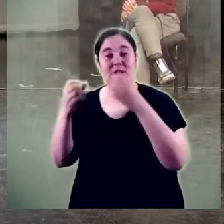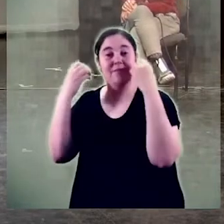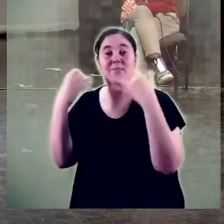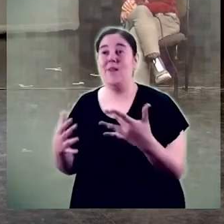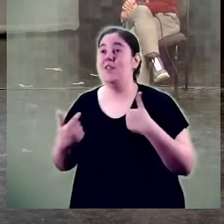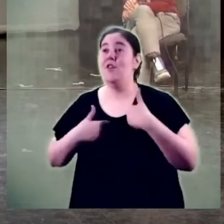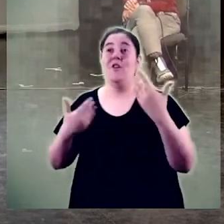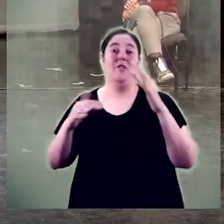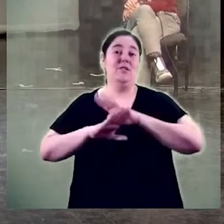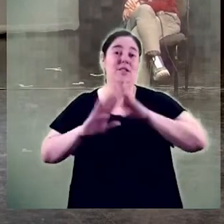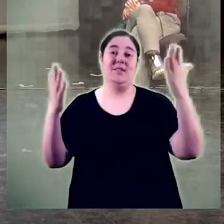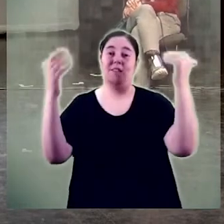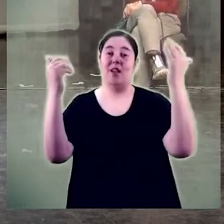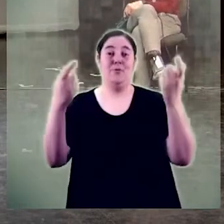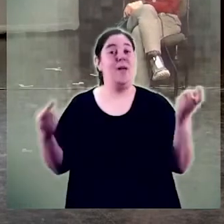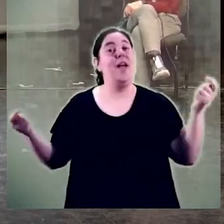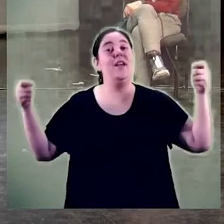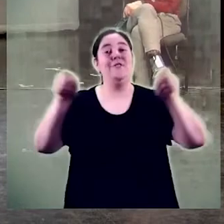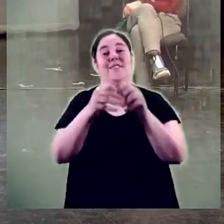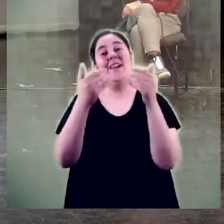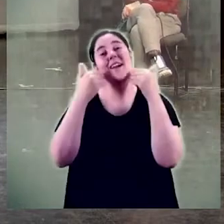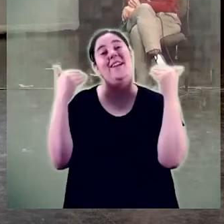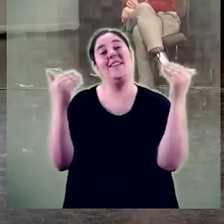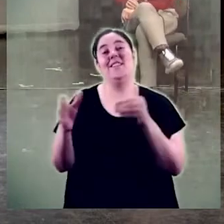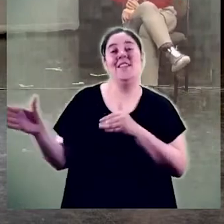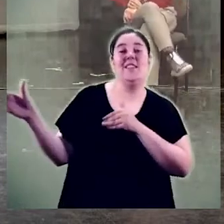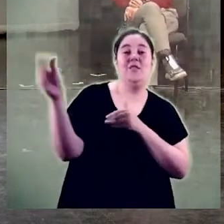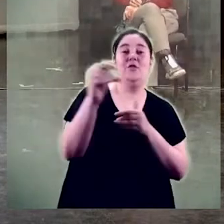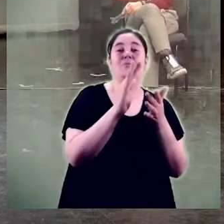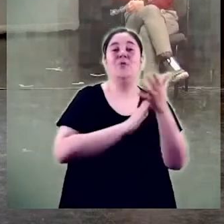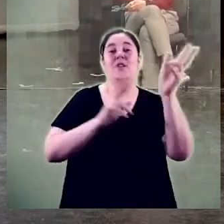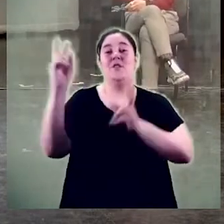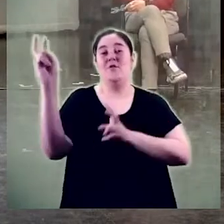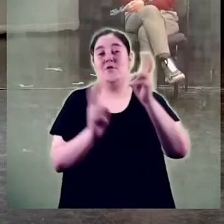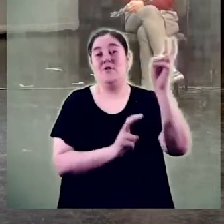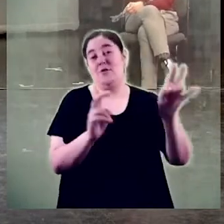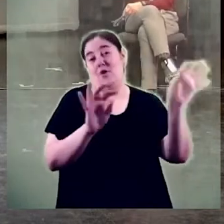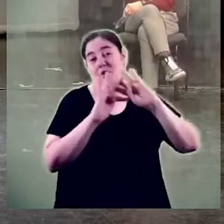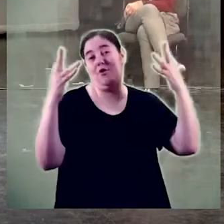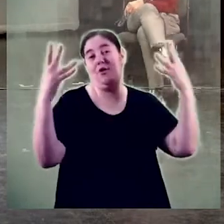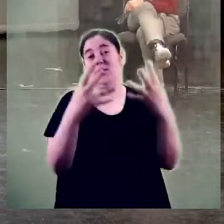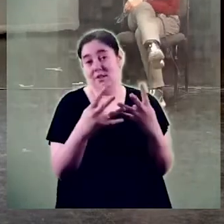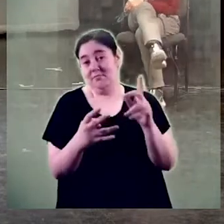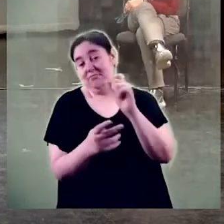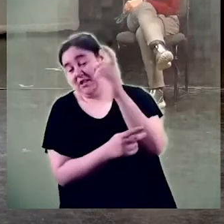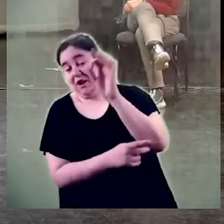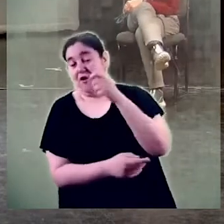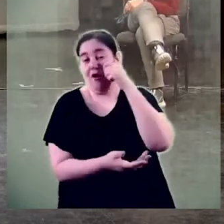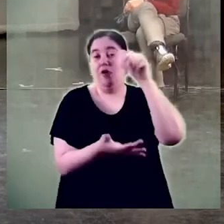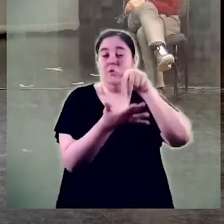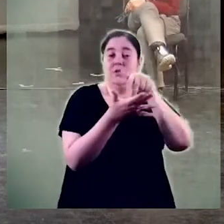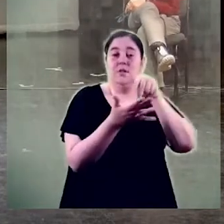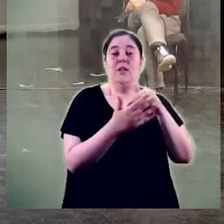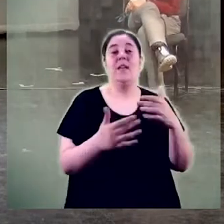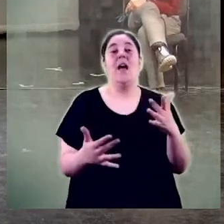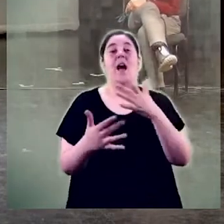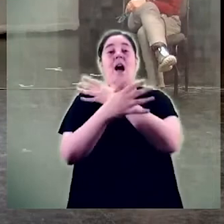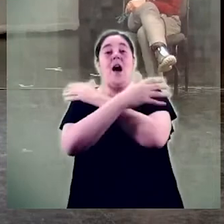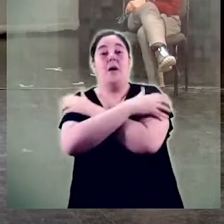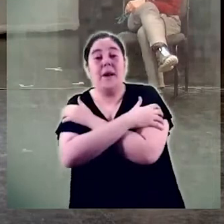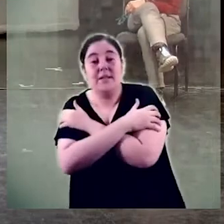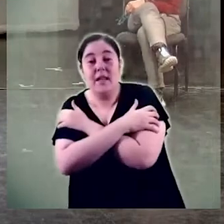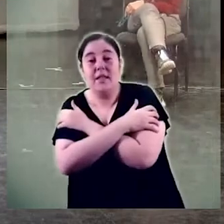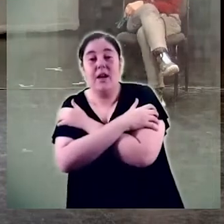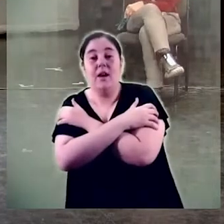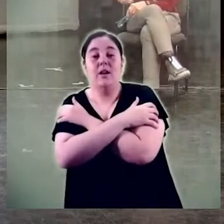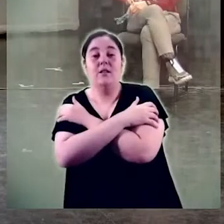terminar fer la cluenda de l'acte moltes gràcies a tots per estar presents digital o físicament i una abraçada aquesta sí